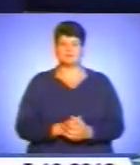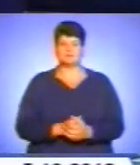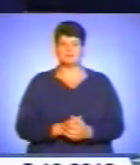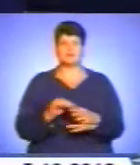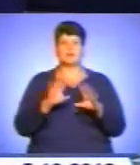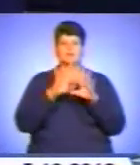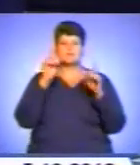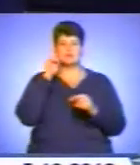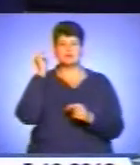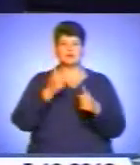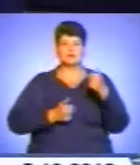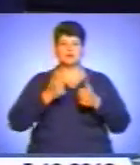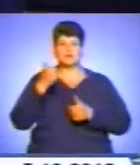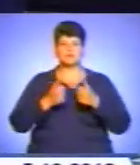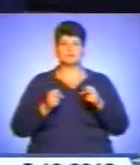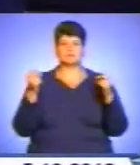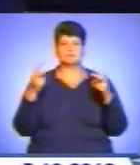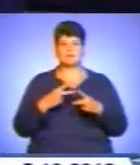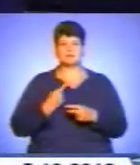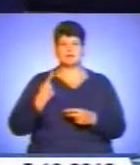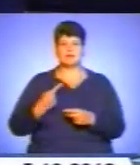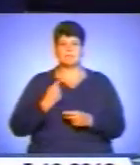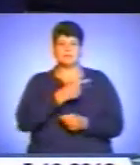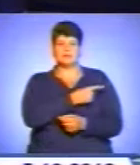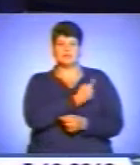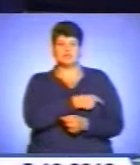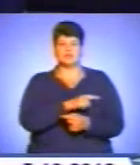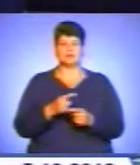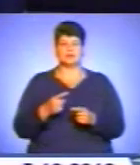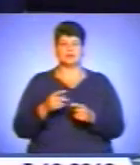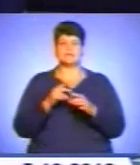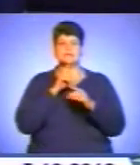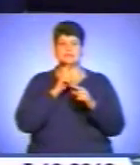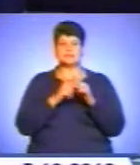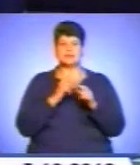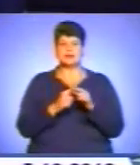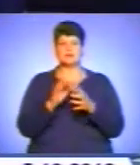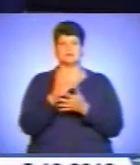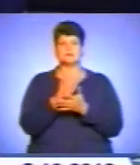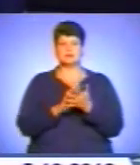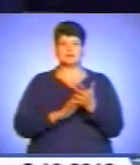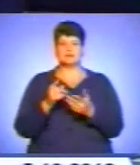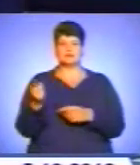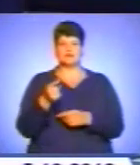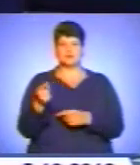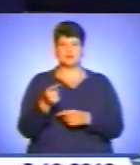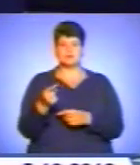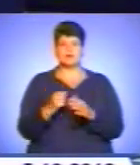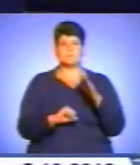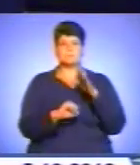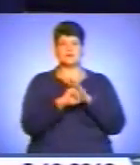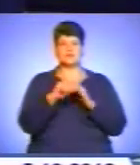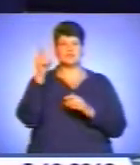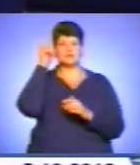Всеукраїнський конкурс фахової майстерності медичних сестер «Есколаб-професіонал» триває на Тернопільщині на базі